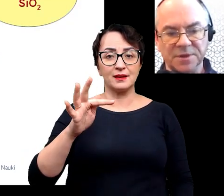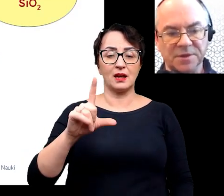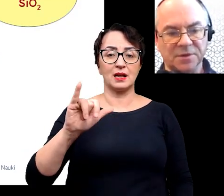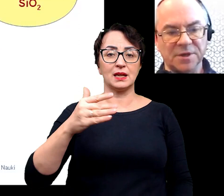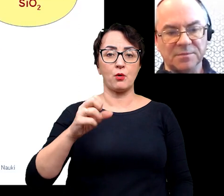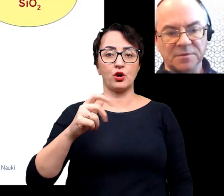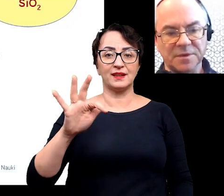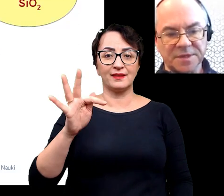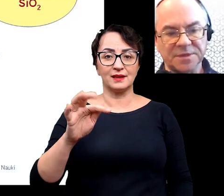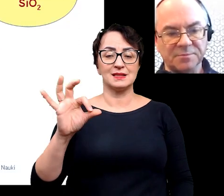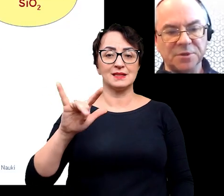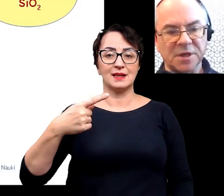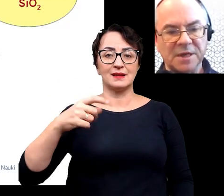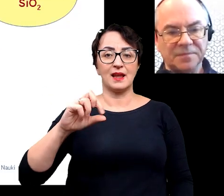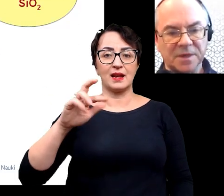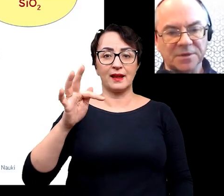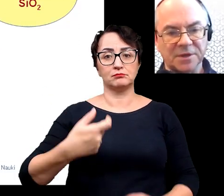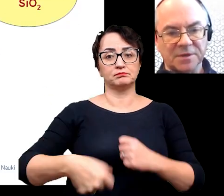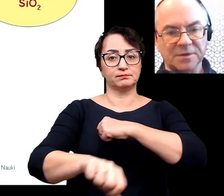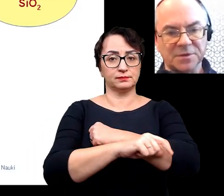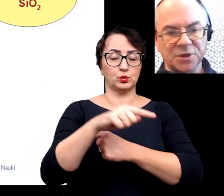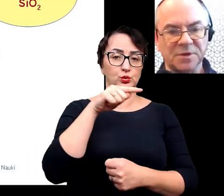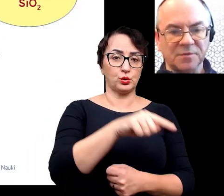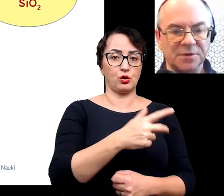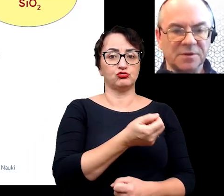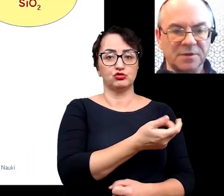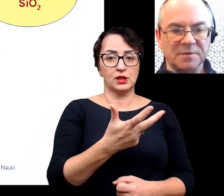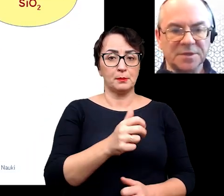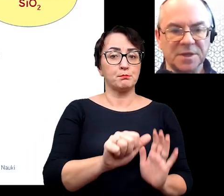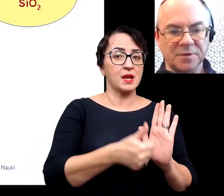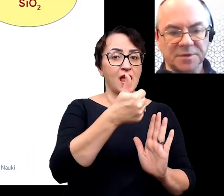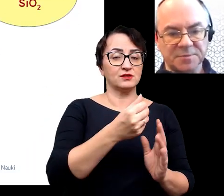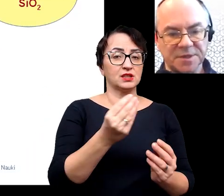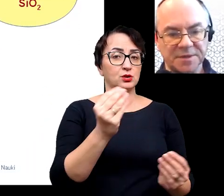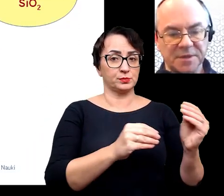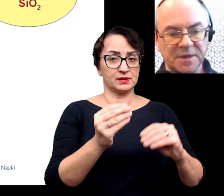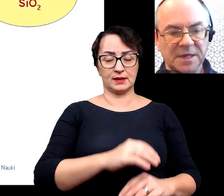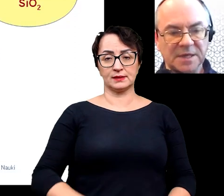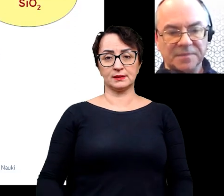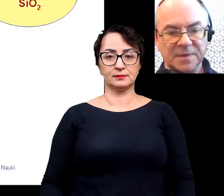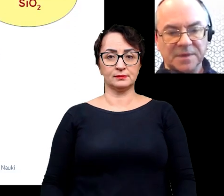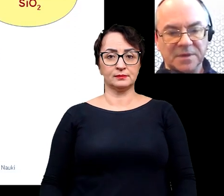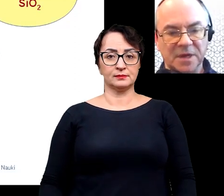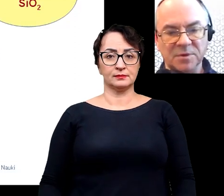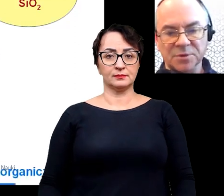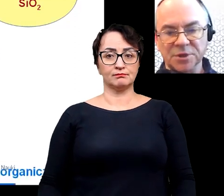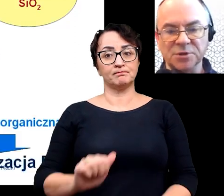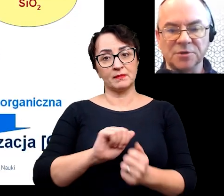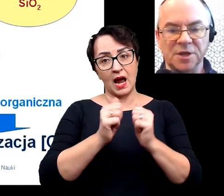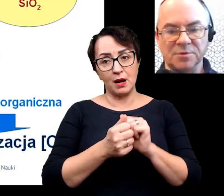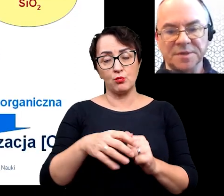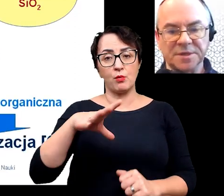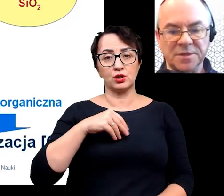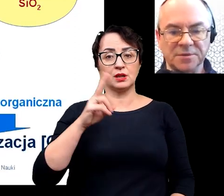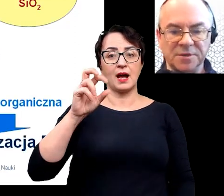limonit, syderyt. One mogą zastąpić te trzy pierwotnie występujące substancje. Albo